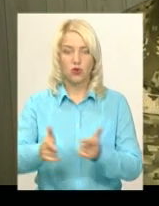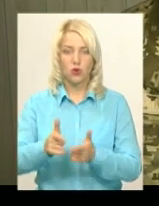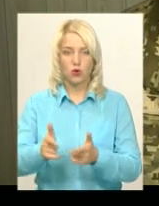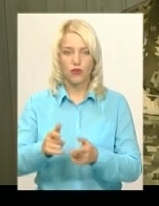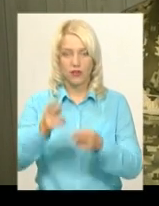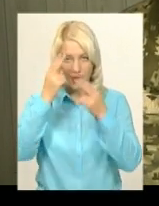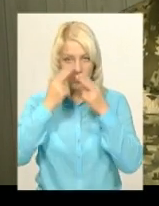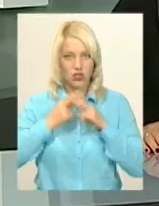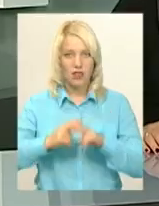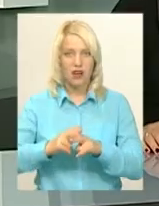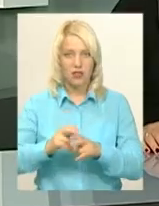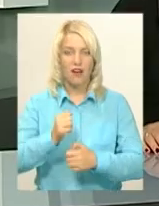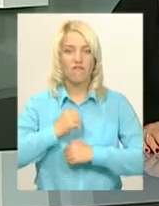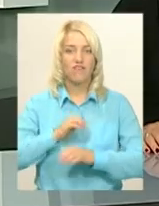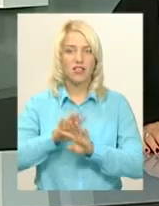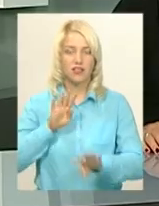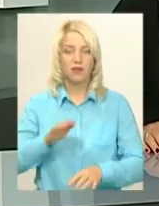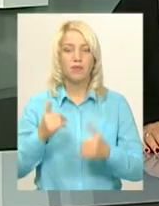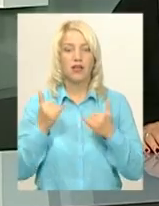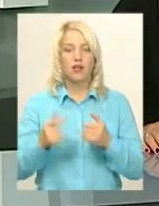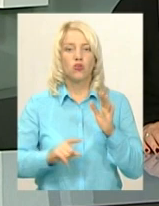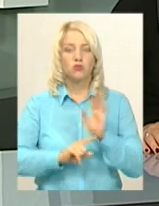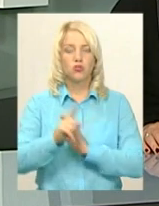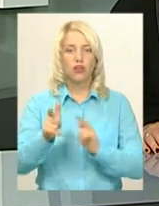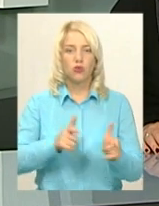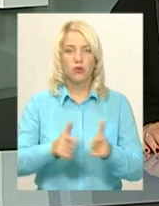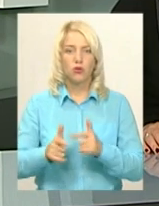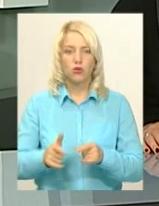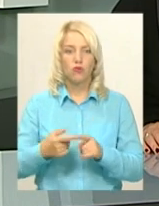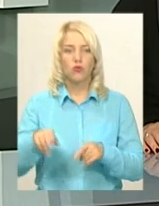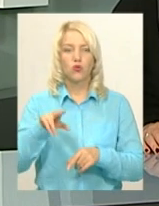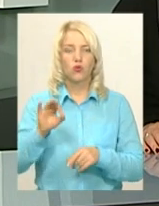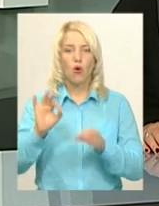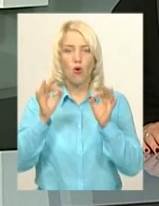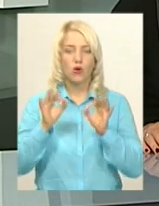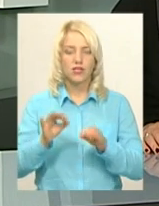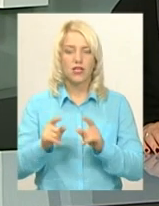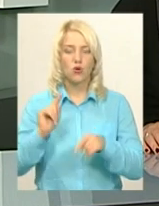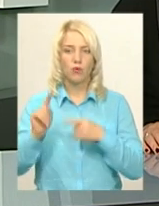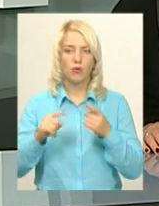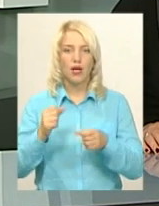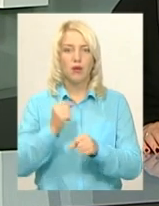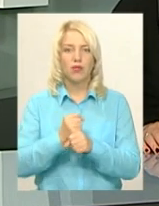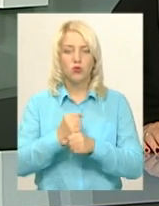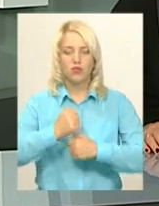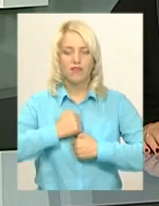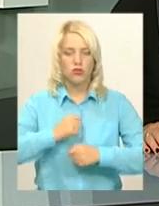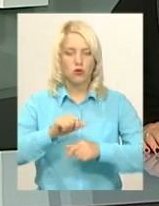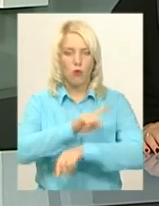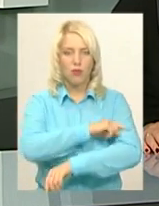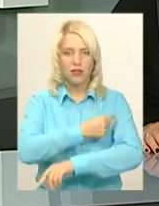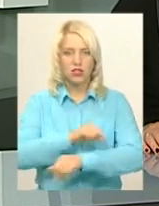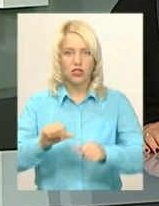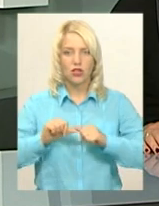інженерних військ. Наразі розпочату підготовку до осіннього призову працюють військові медичні комісії. За словами